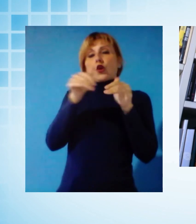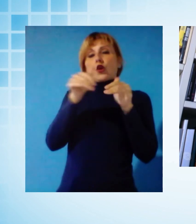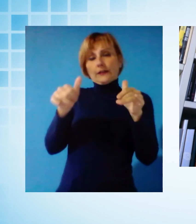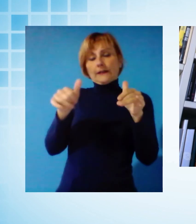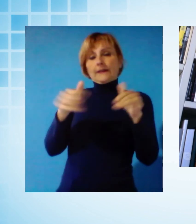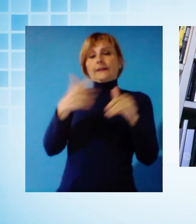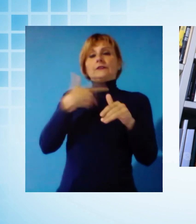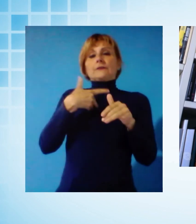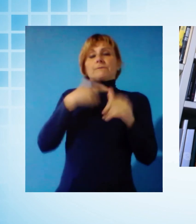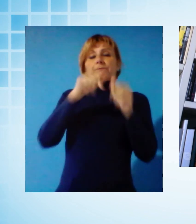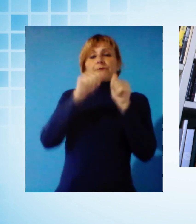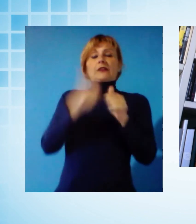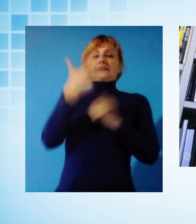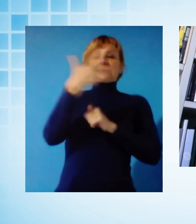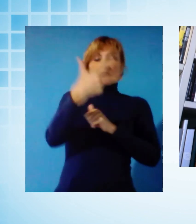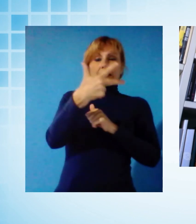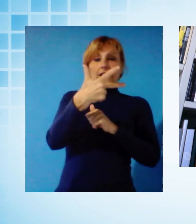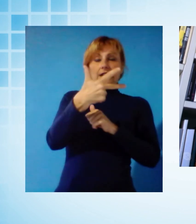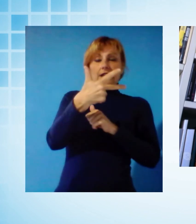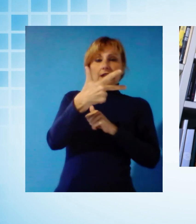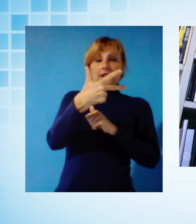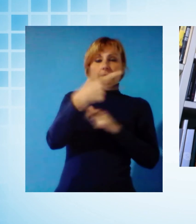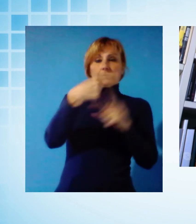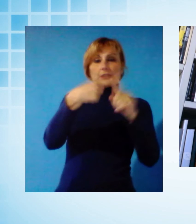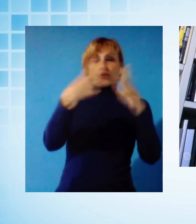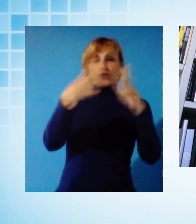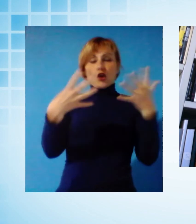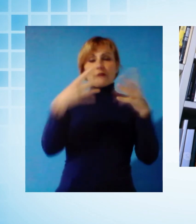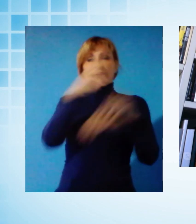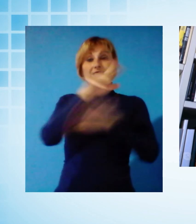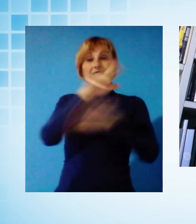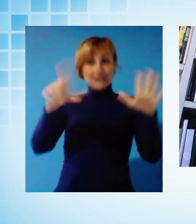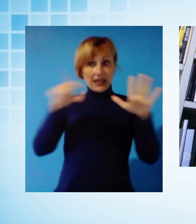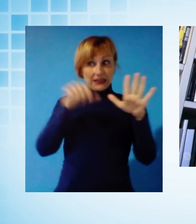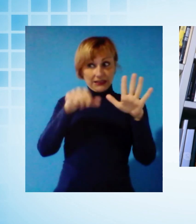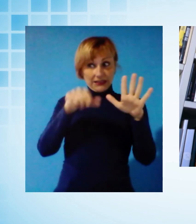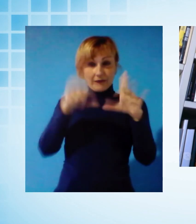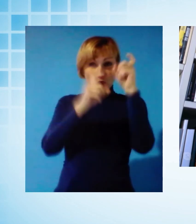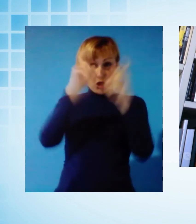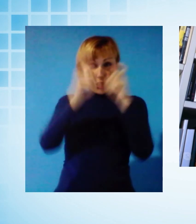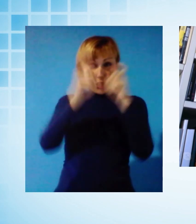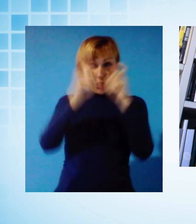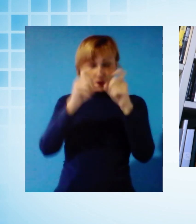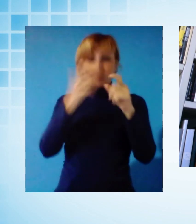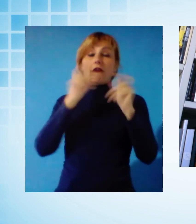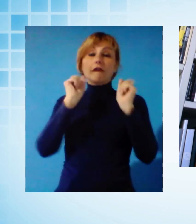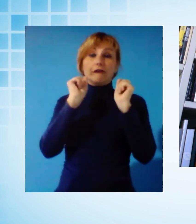sono nove fotografie, quindi 3x9x27 che vengono vendute e il ricavato poi appunto alla